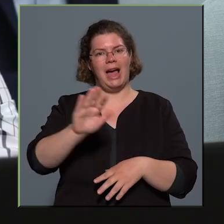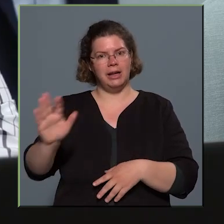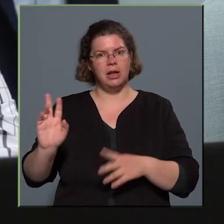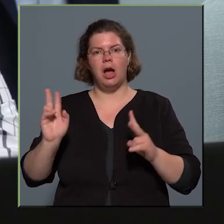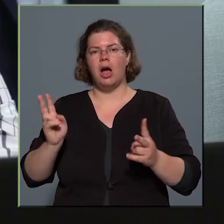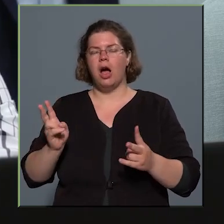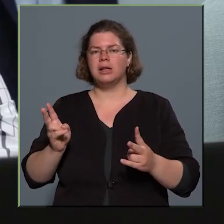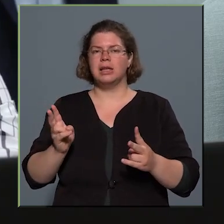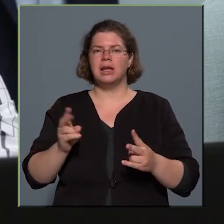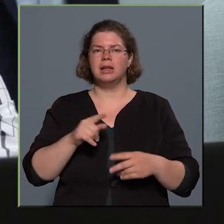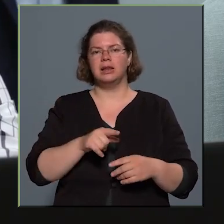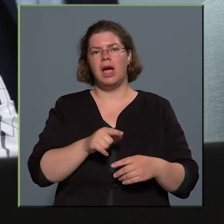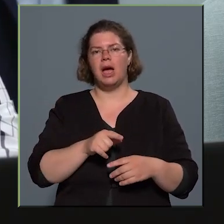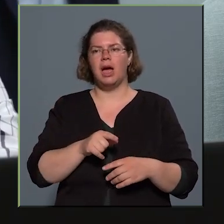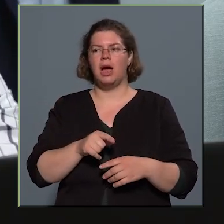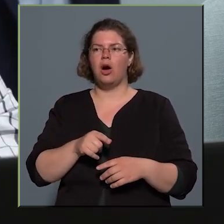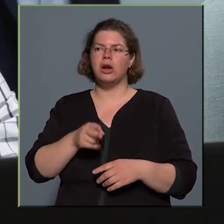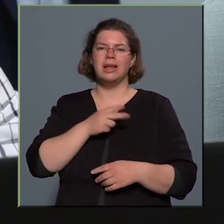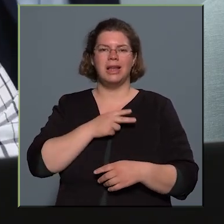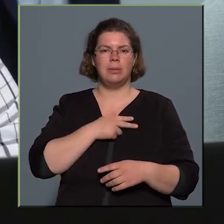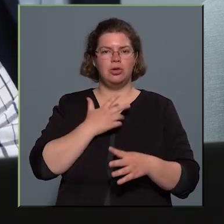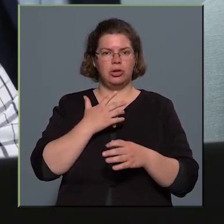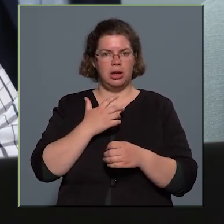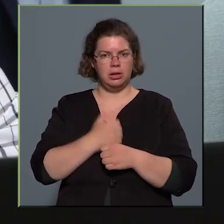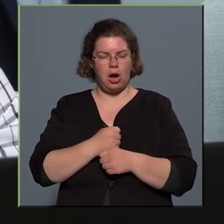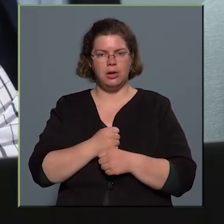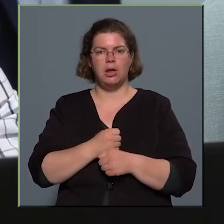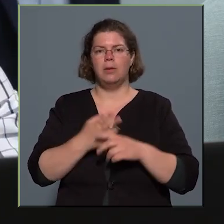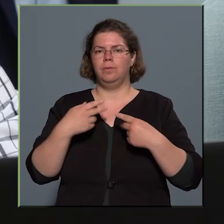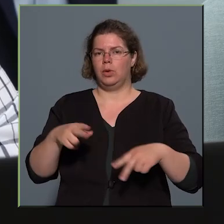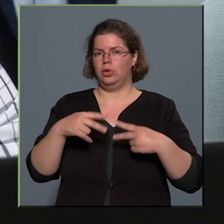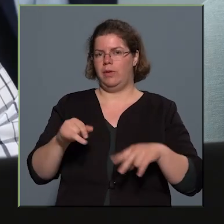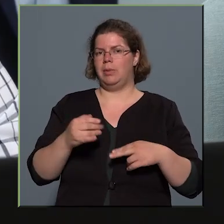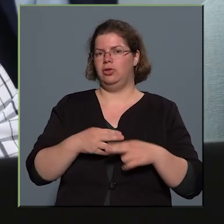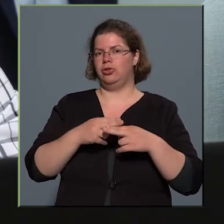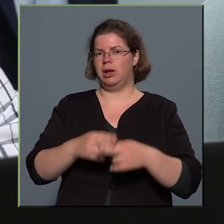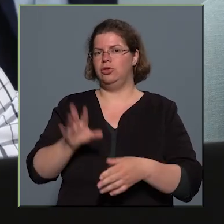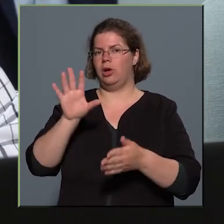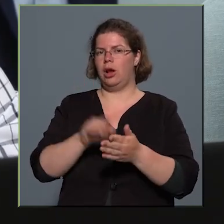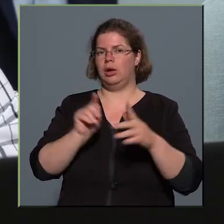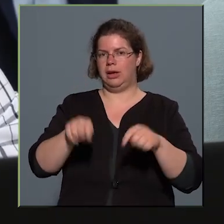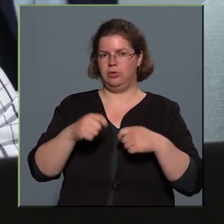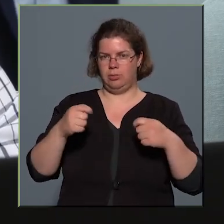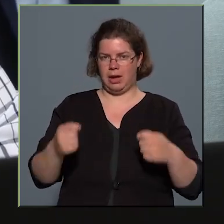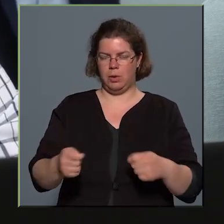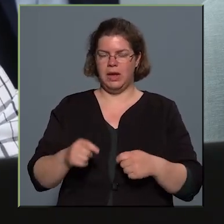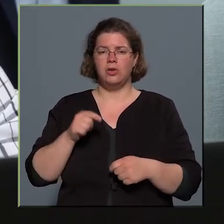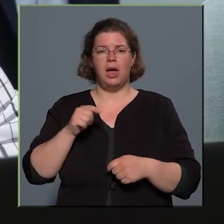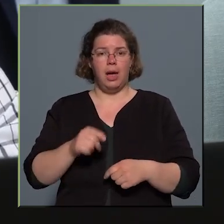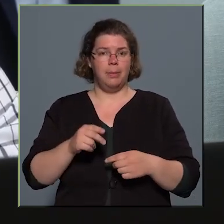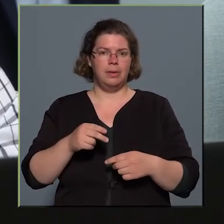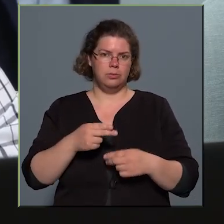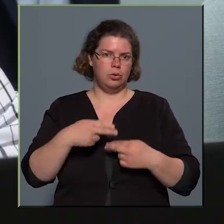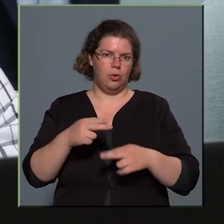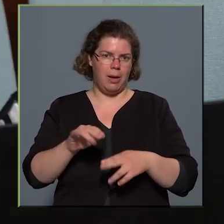akiket te arra érdemesnek tartasz, továbbra is segítsük a lakhatás megoldását. Ebben is továbbra